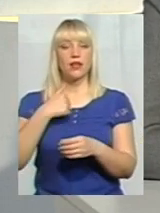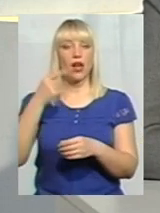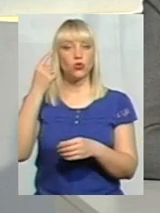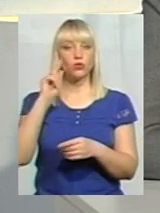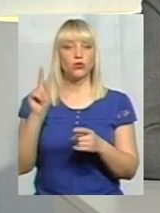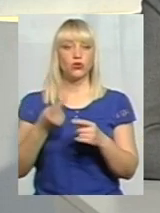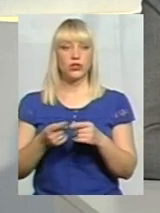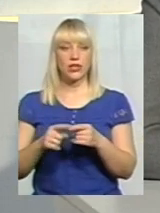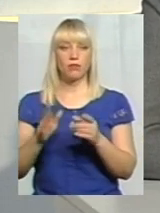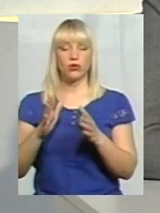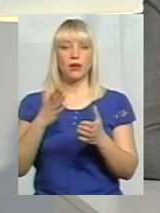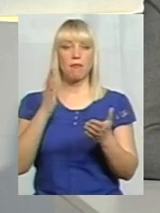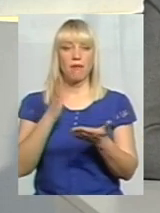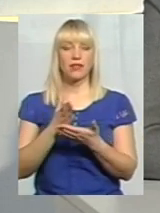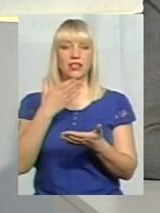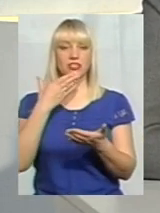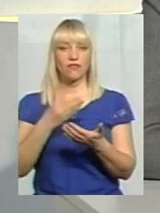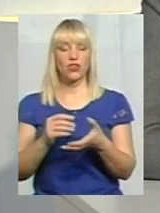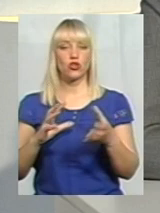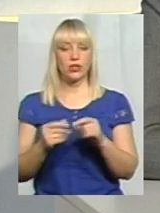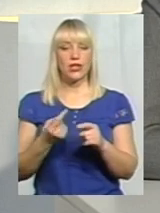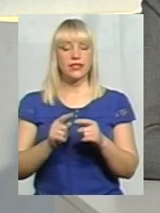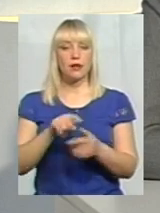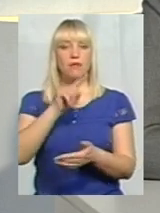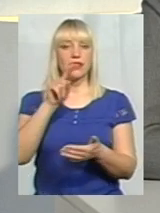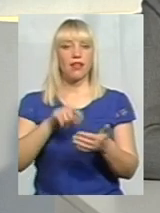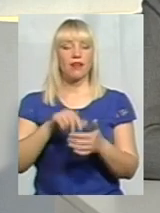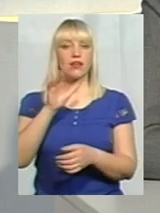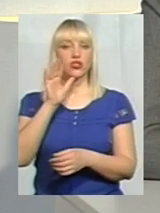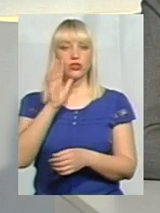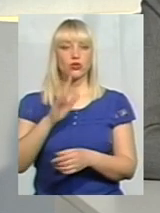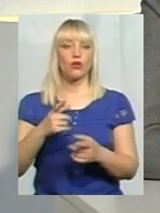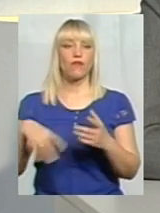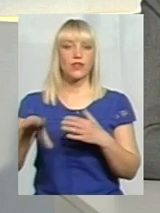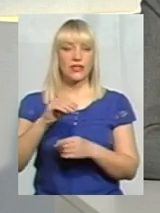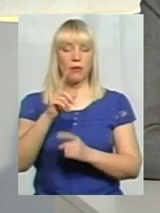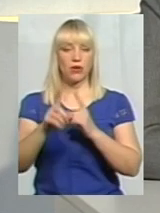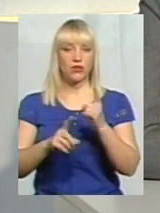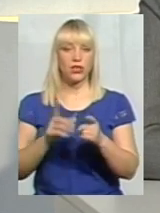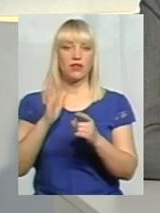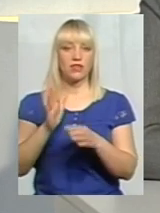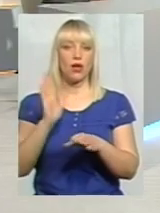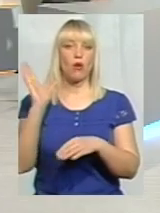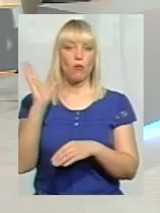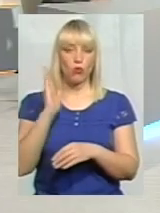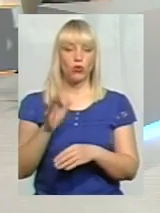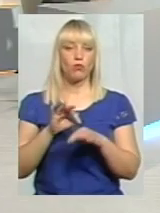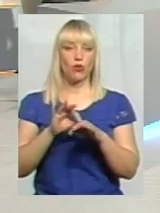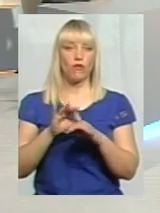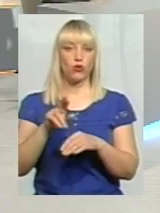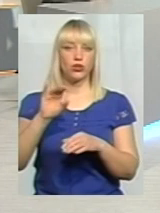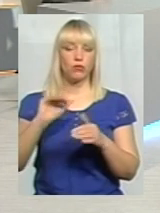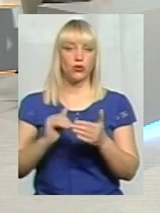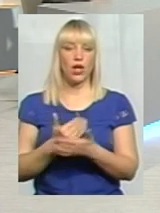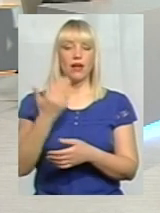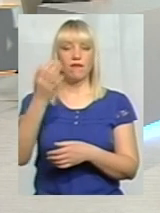що це буде мати свій результат. Тобто, це питання часу, і все перезавантажиться, і буде все проходити по-новому. І ви згадали про